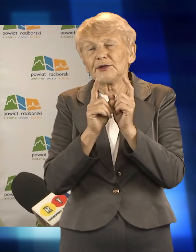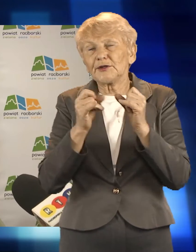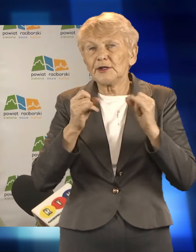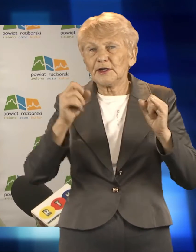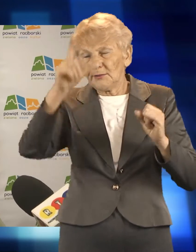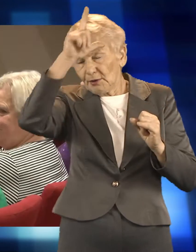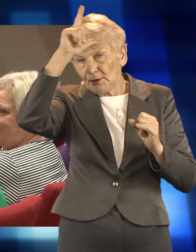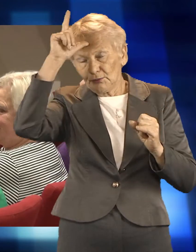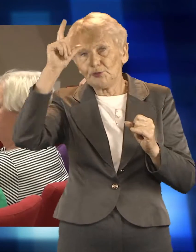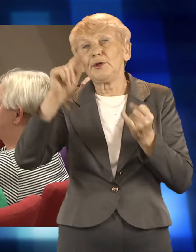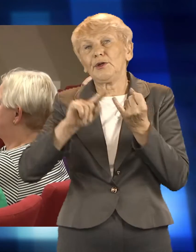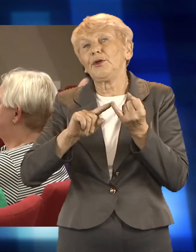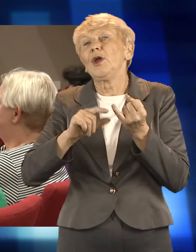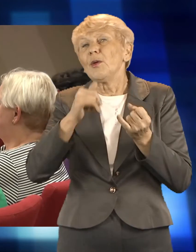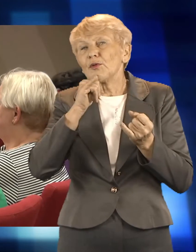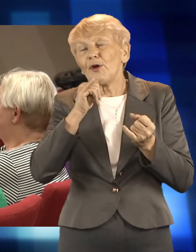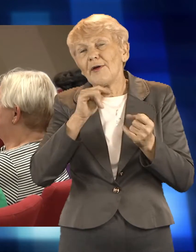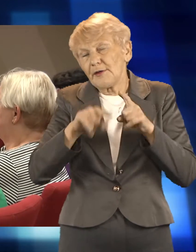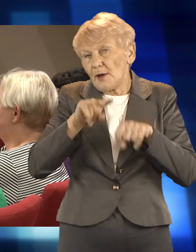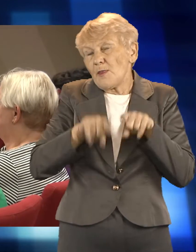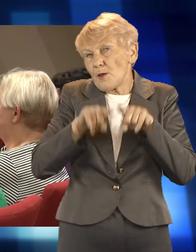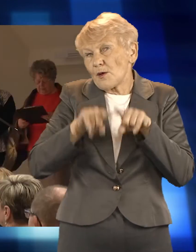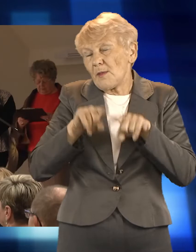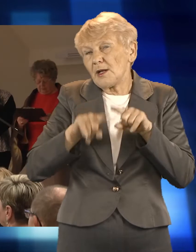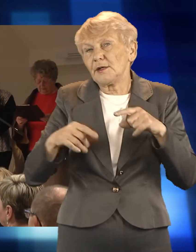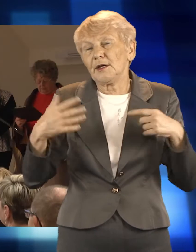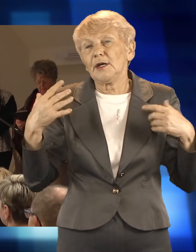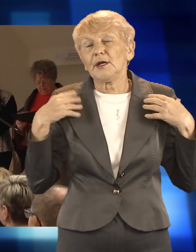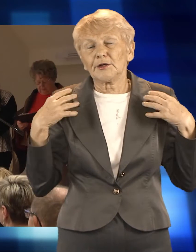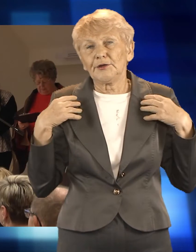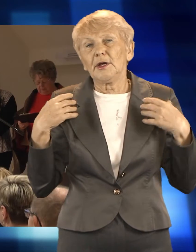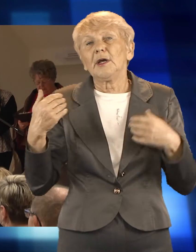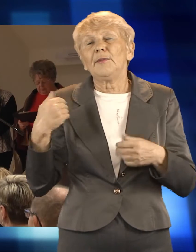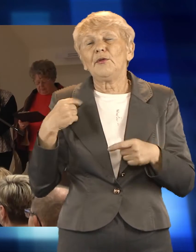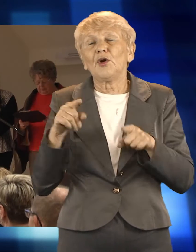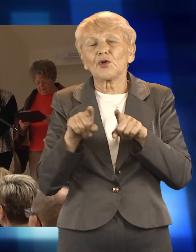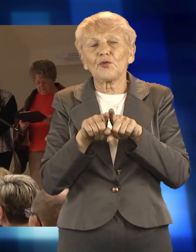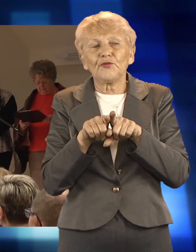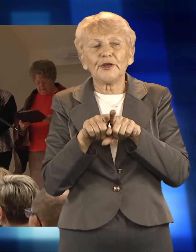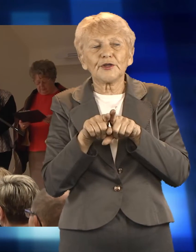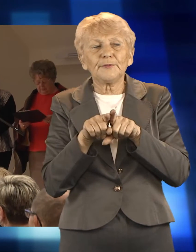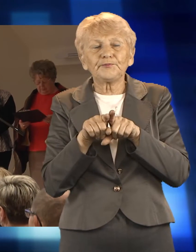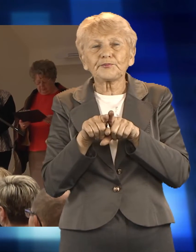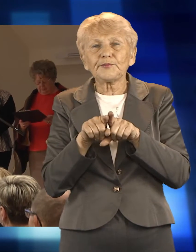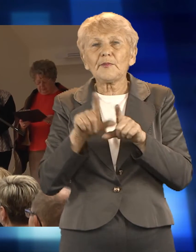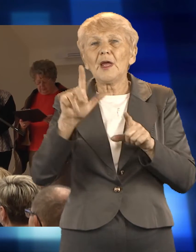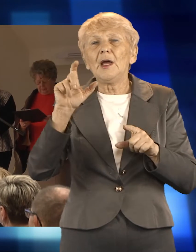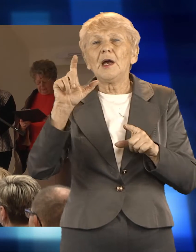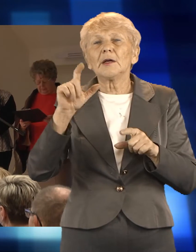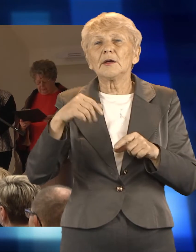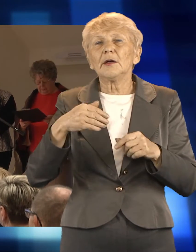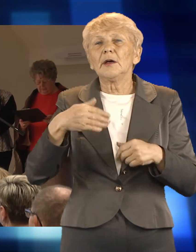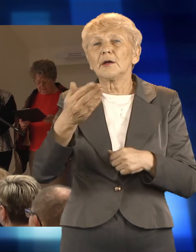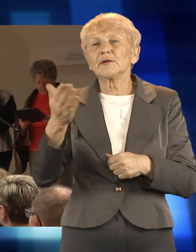żyć. Tradycyjnie już podczas wydarzenia wyróżniono osoby szczególnie życzliwe niepełnosprawnym. Laur życzliwości